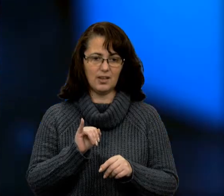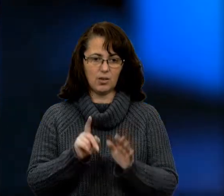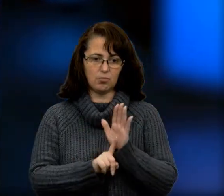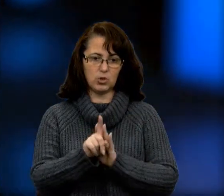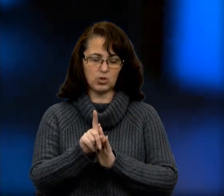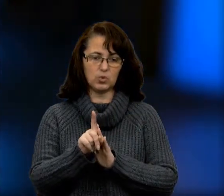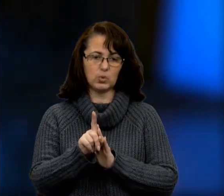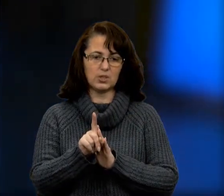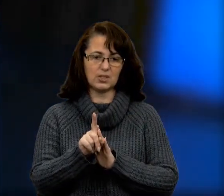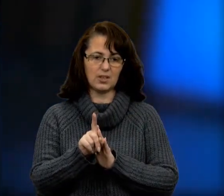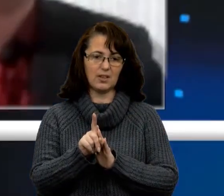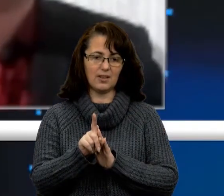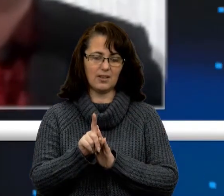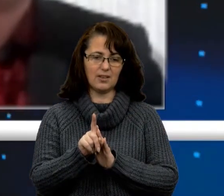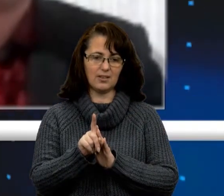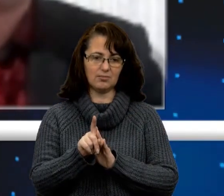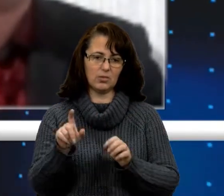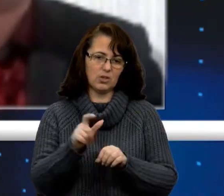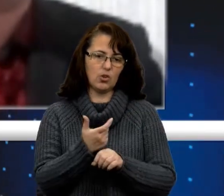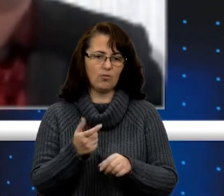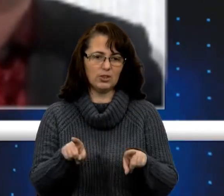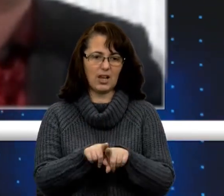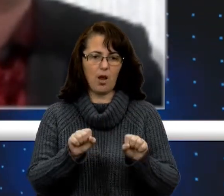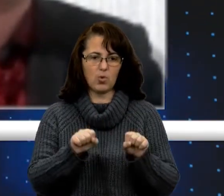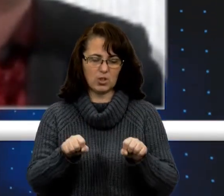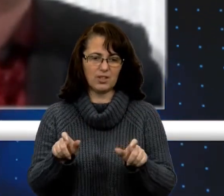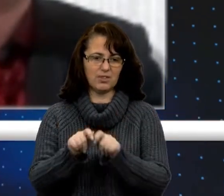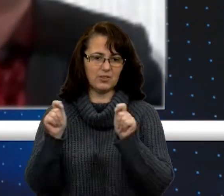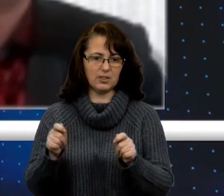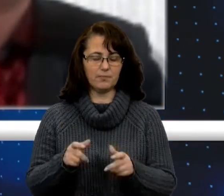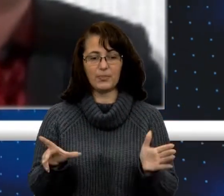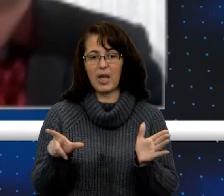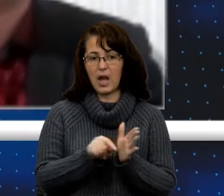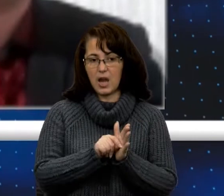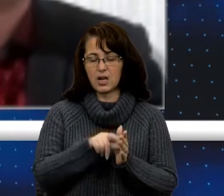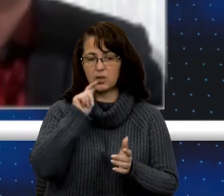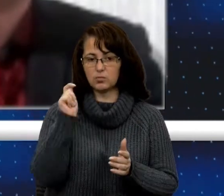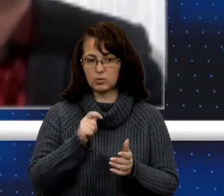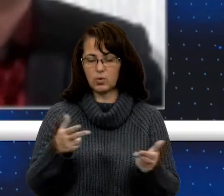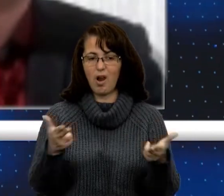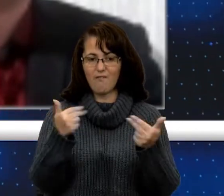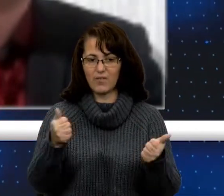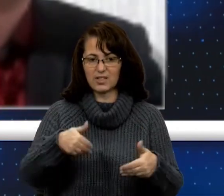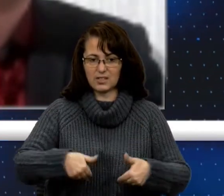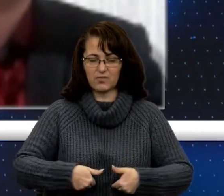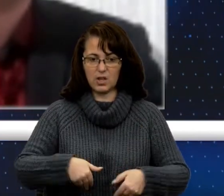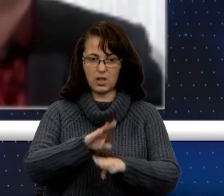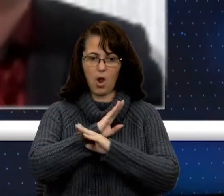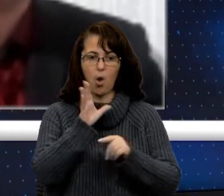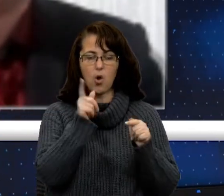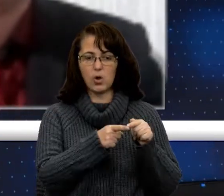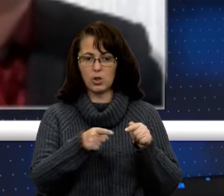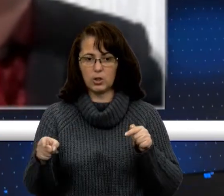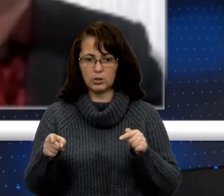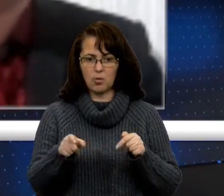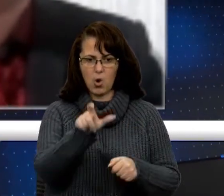знову буде така можливість. Разом із Україною визнали голодомор саме геноцидом і ще